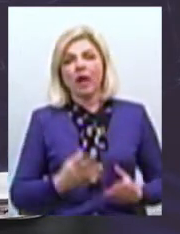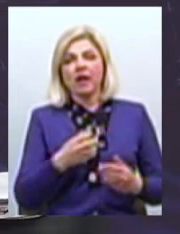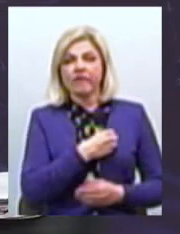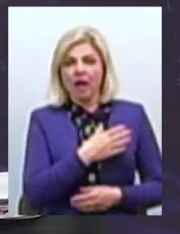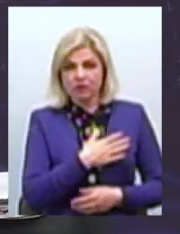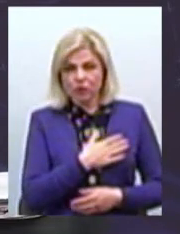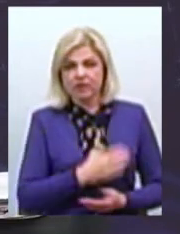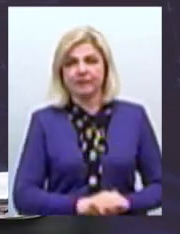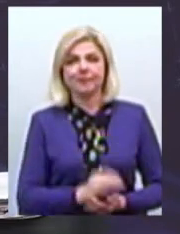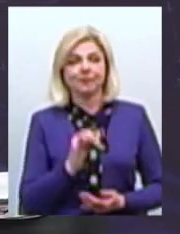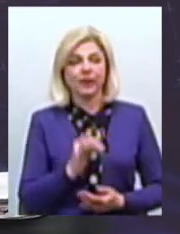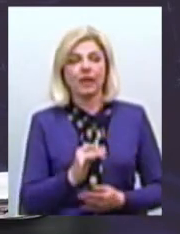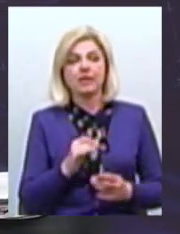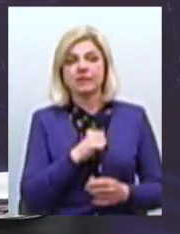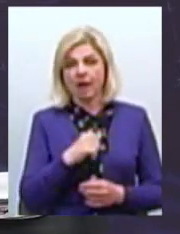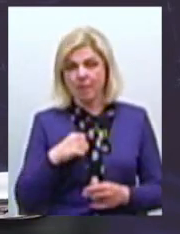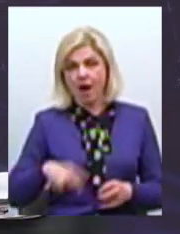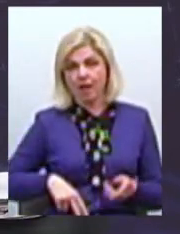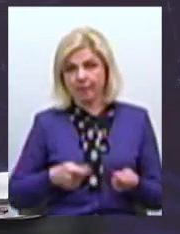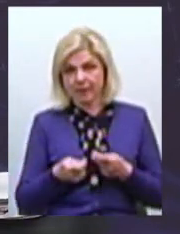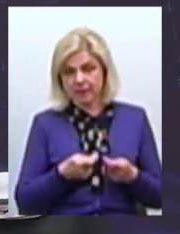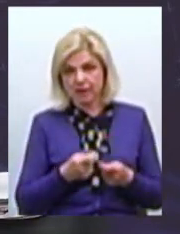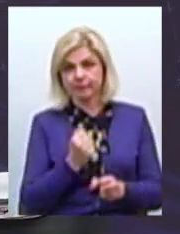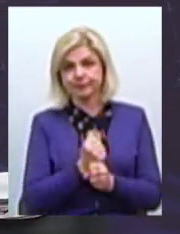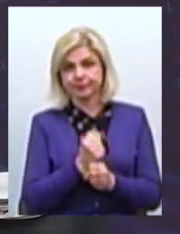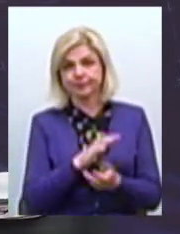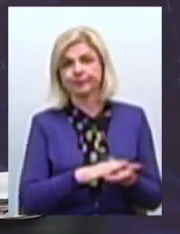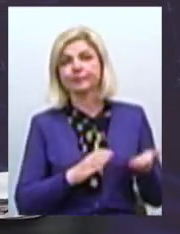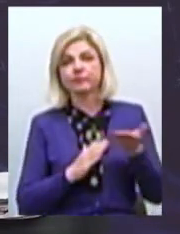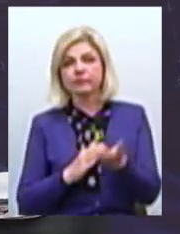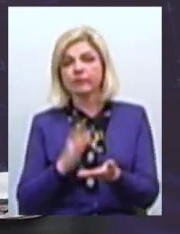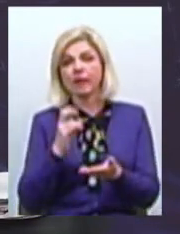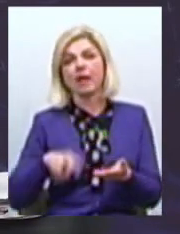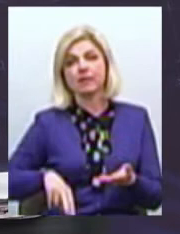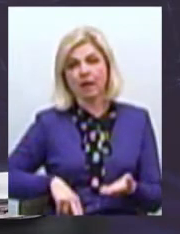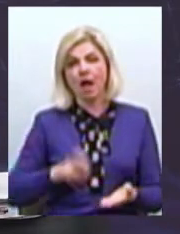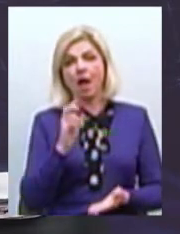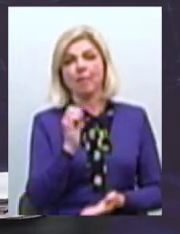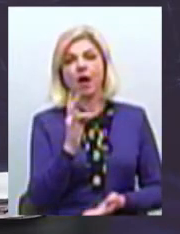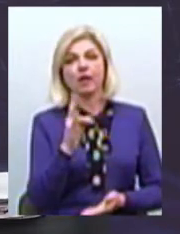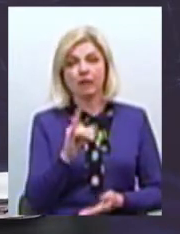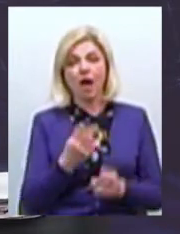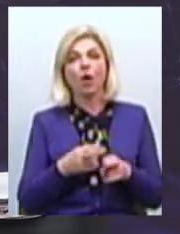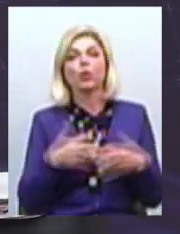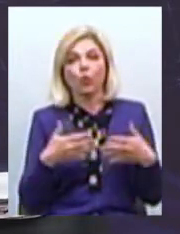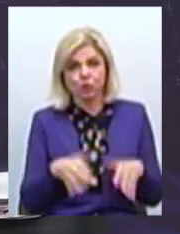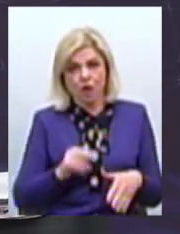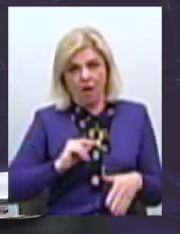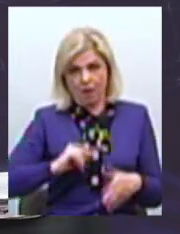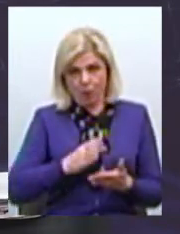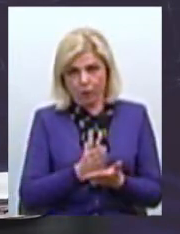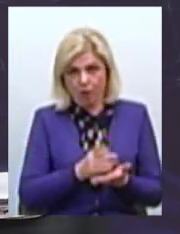І обласна адміністрація подала подання на директора Барни, який вже виконував обов'язки Тобто для того, щоб